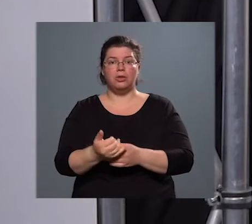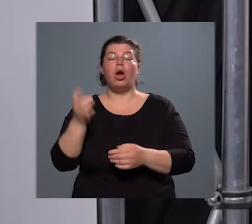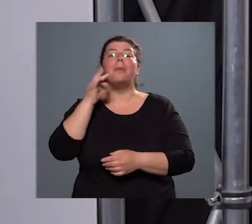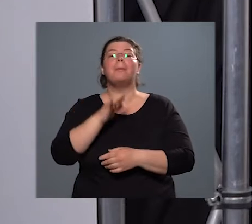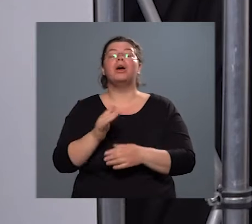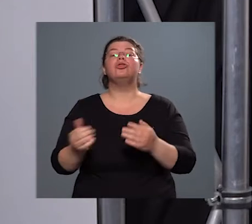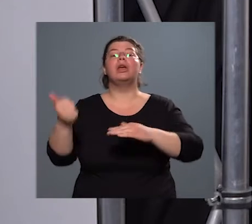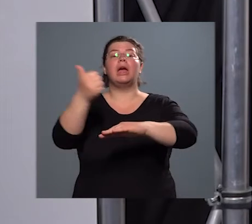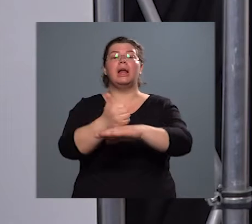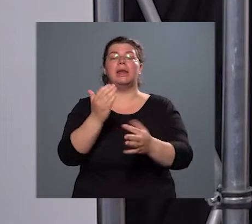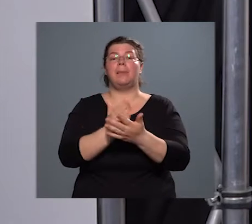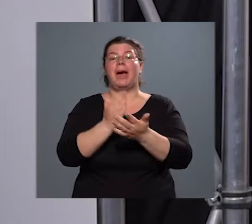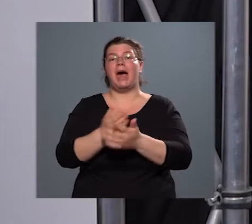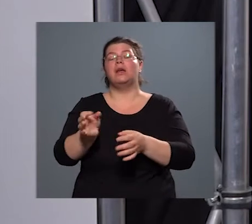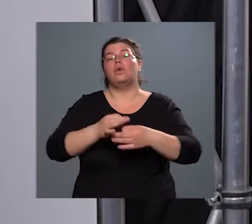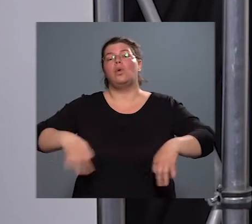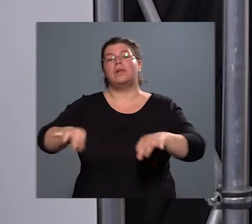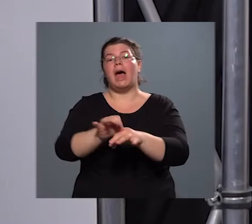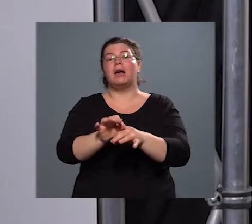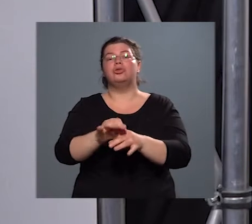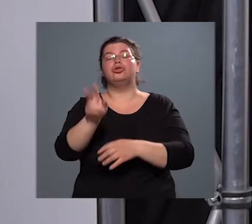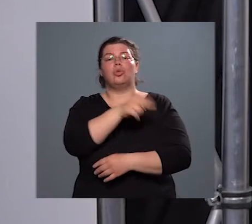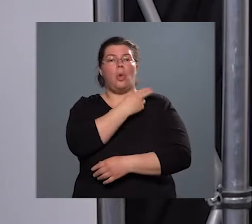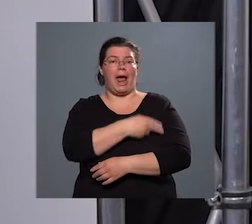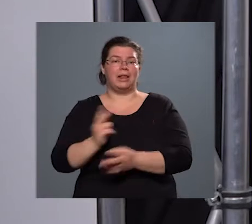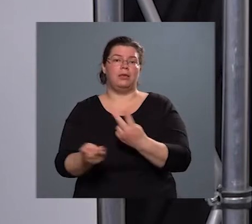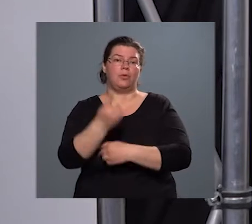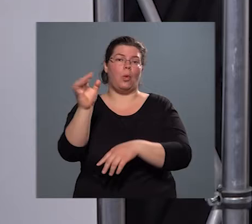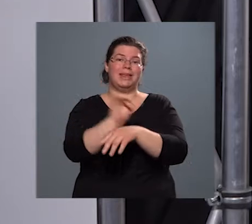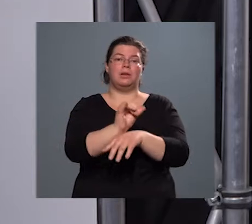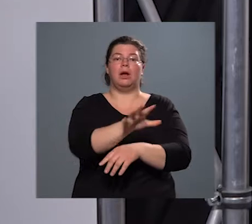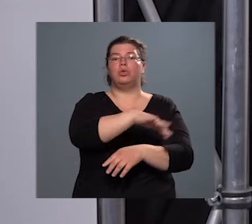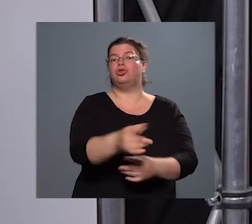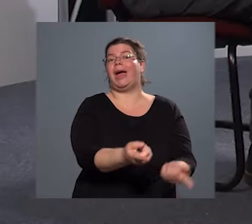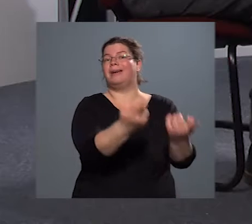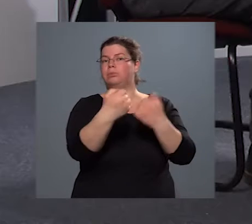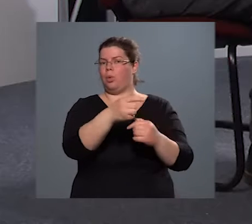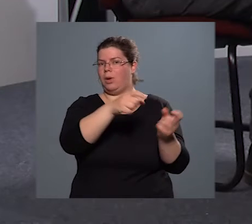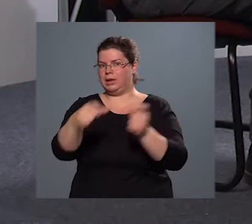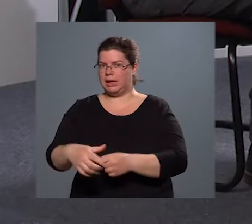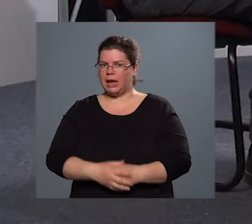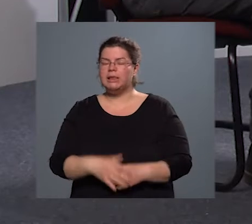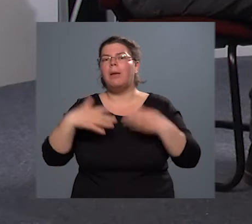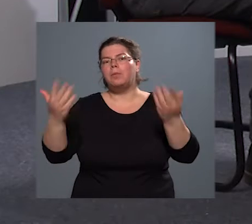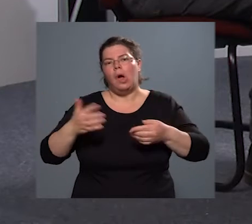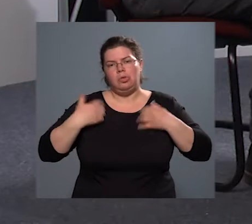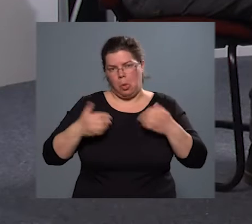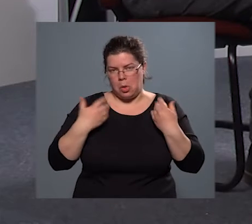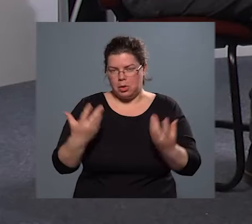megváltozott helyéről az Országos Kórházi Főigazgatóságból érkeztem. Nagy örömmel, és